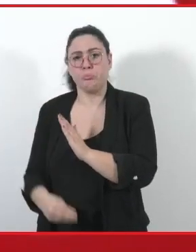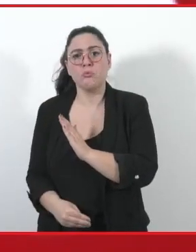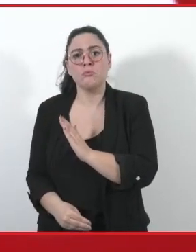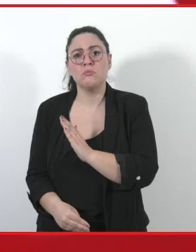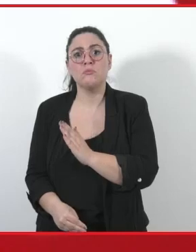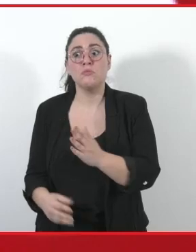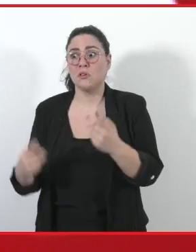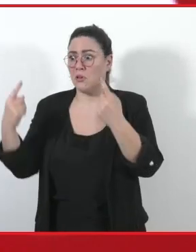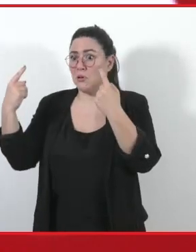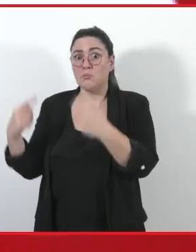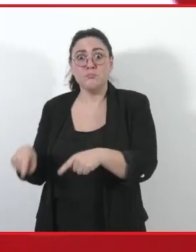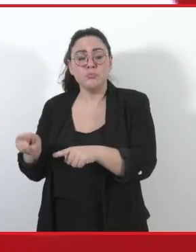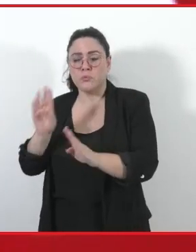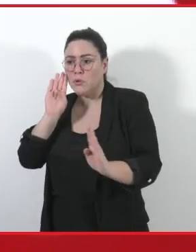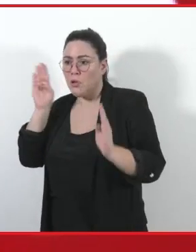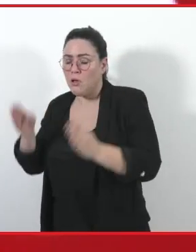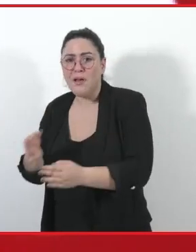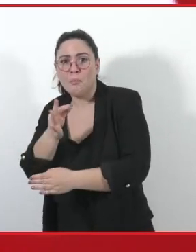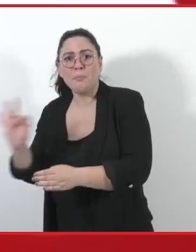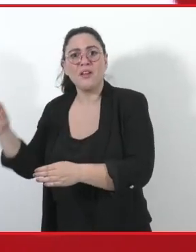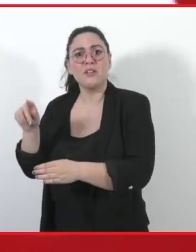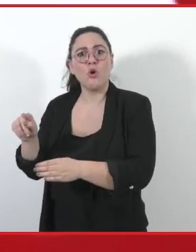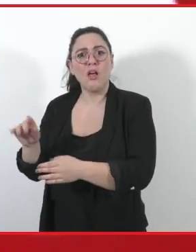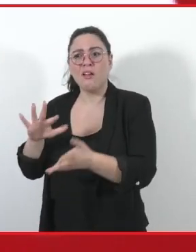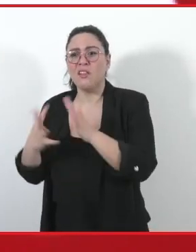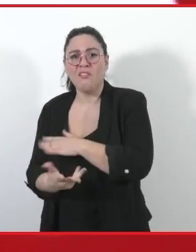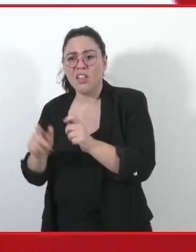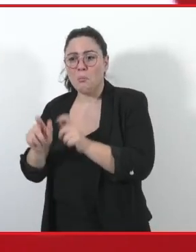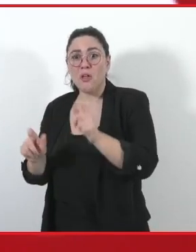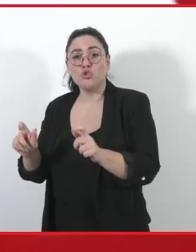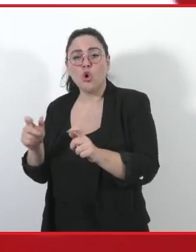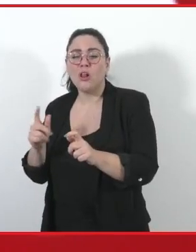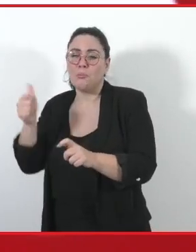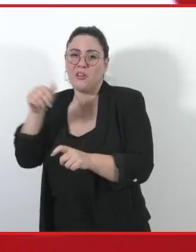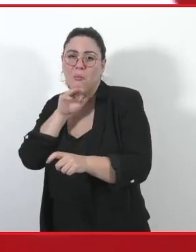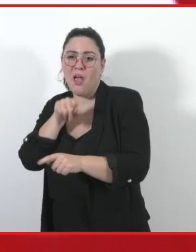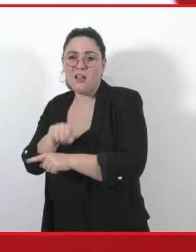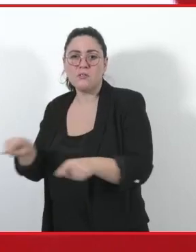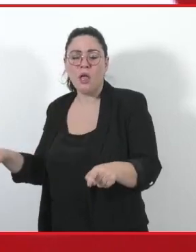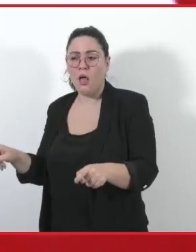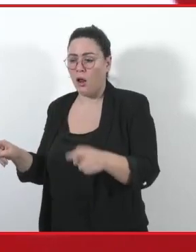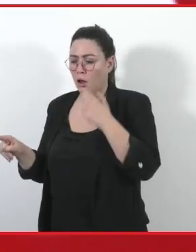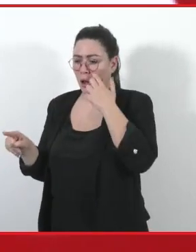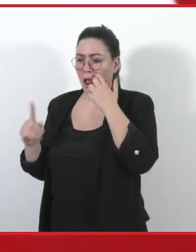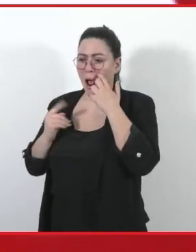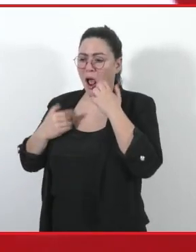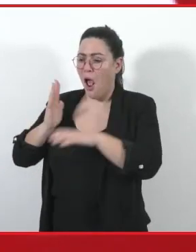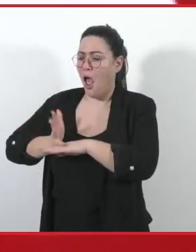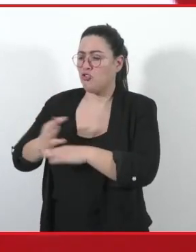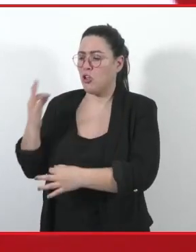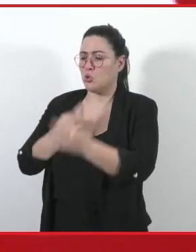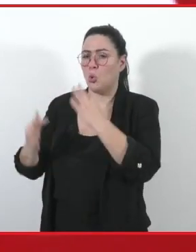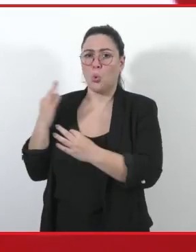feriscono le condizioni materiali delle persone, soprattutto anziane, che si vedono negare concretamente l'accesso alle cure,